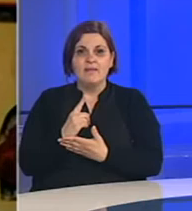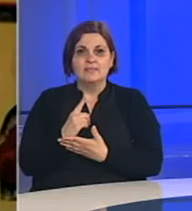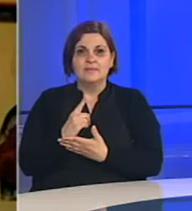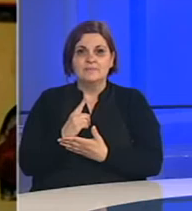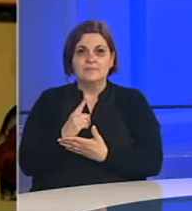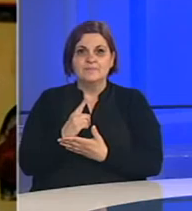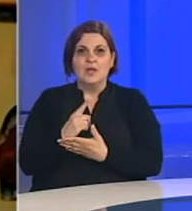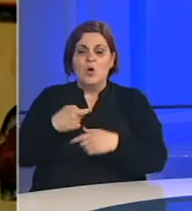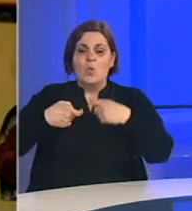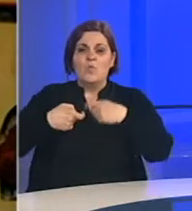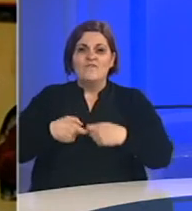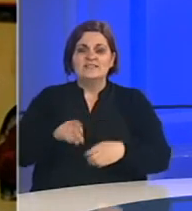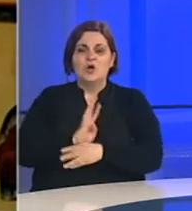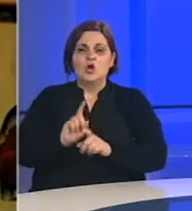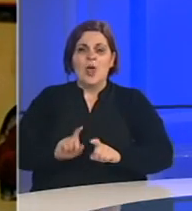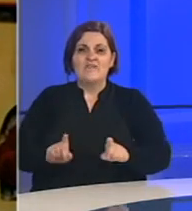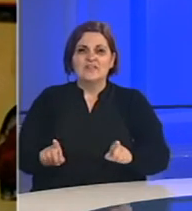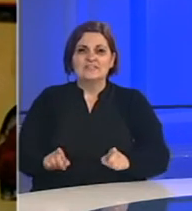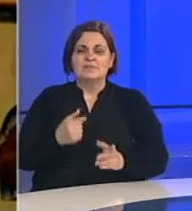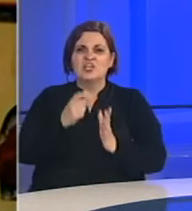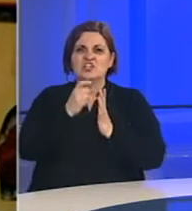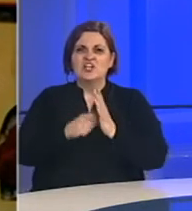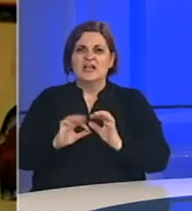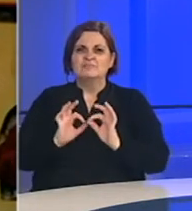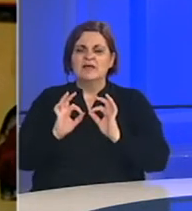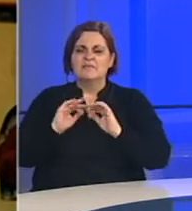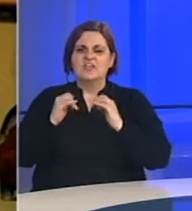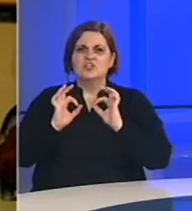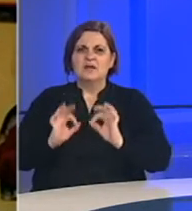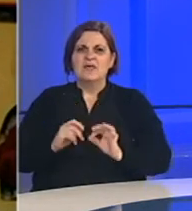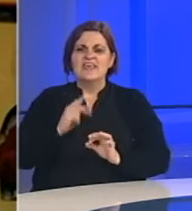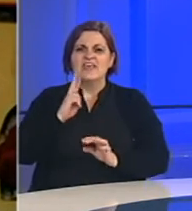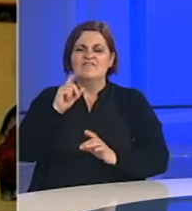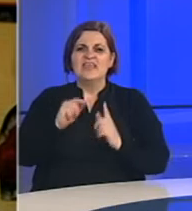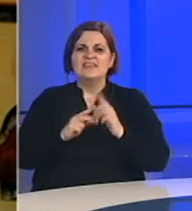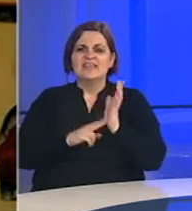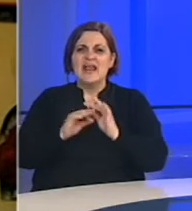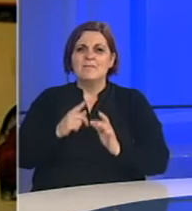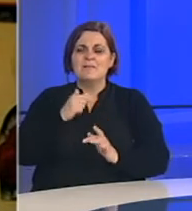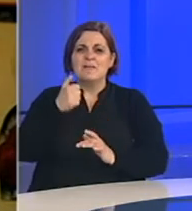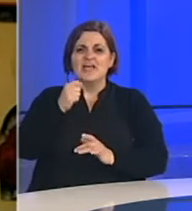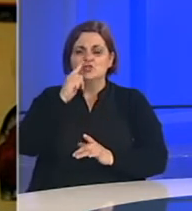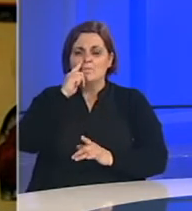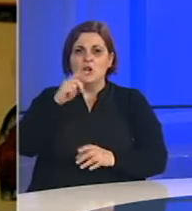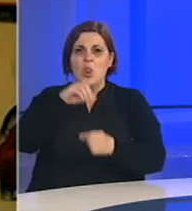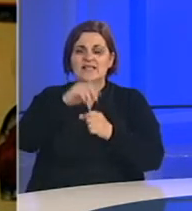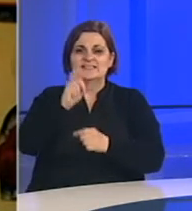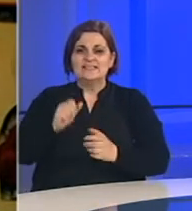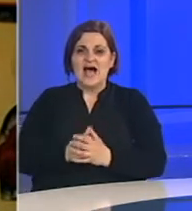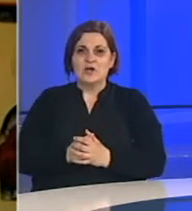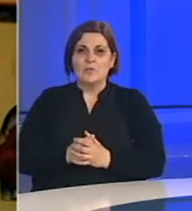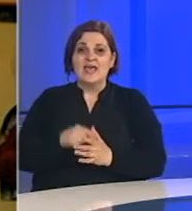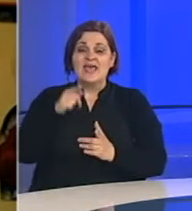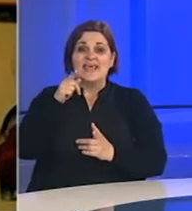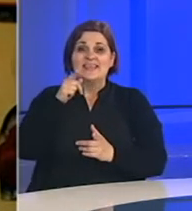u zvezi sa koronavirusom. Recimo, članica Savjeta bezbjednosti je i Vjetnam. Vjetnam ima 100 miliona stanovnika, a u